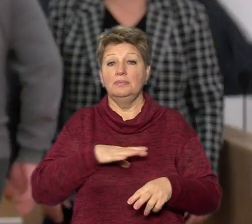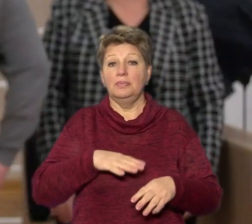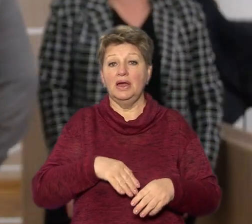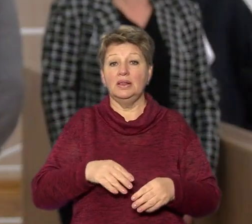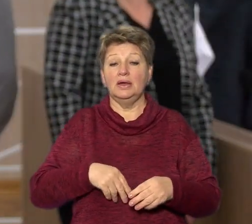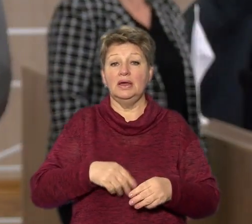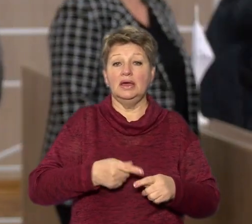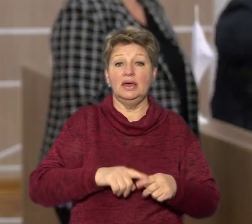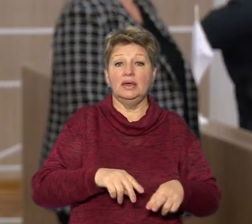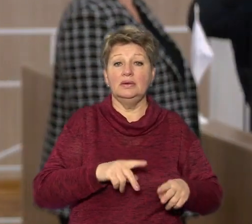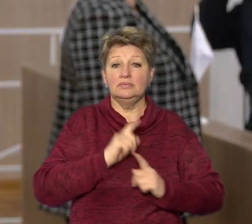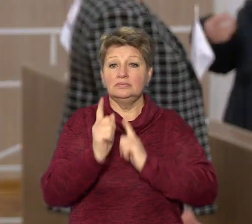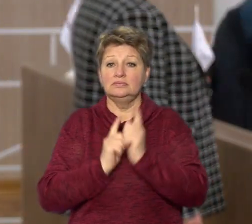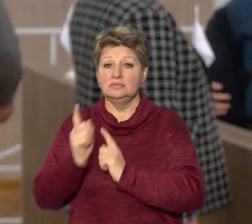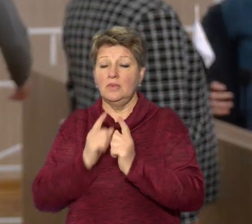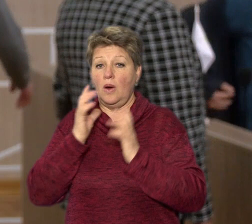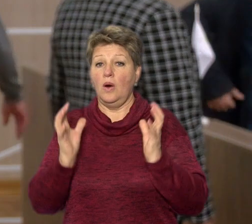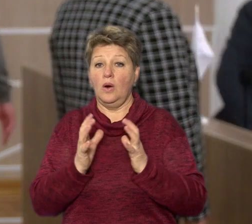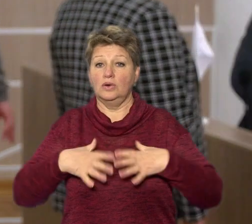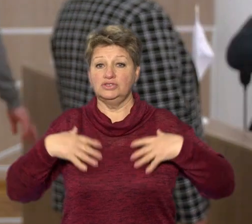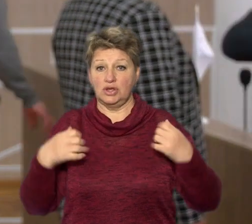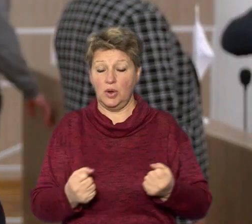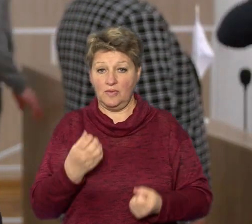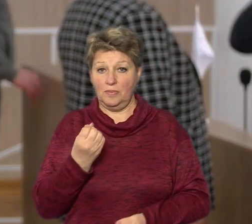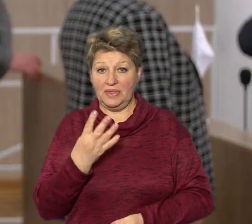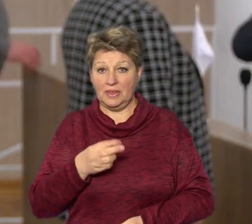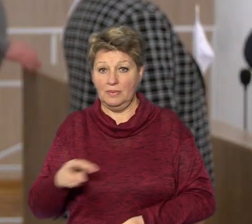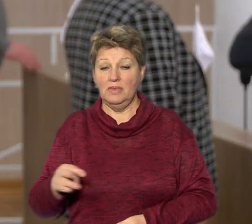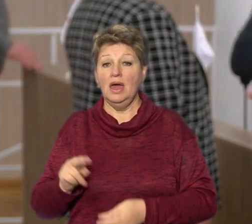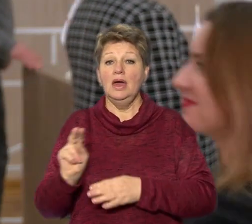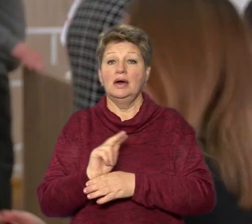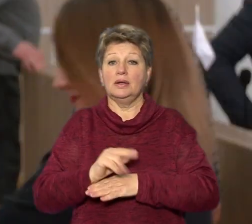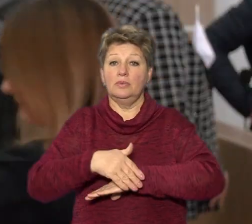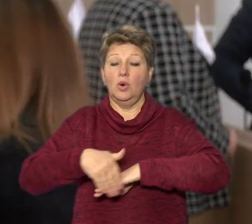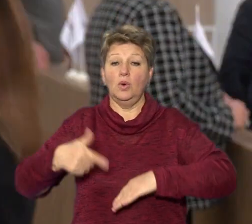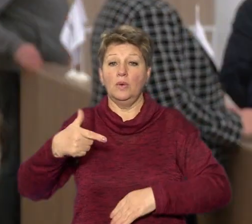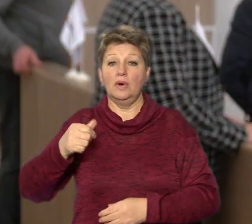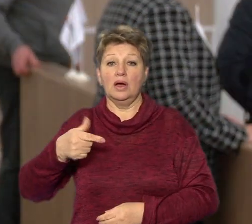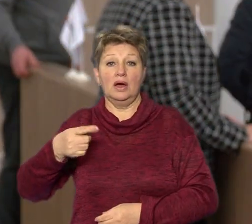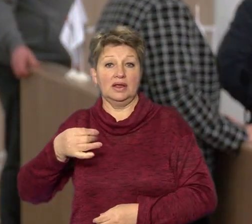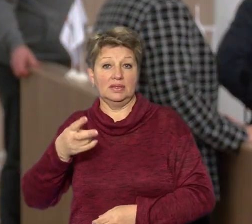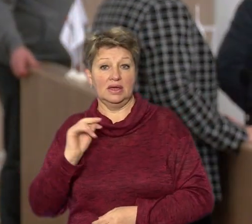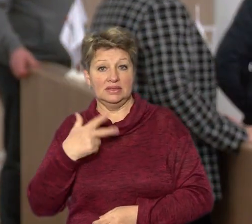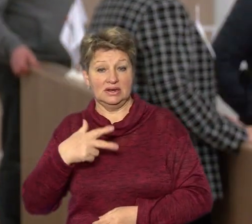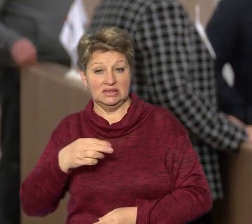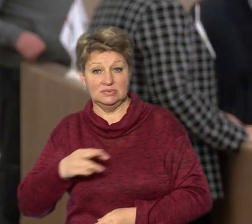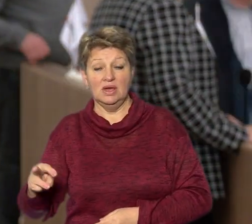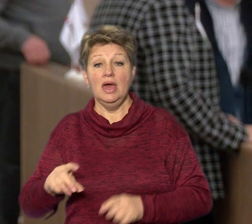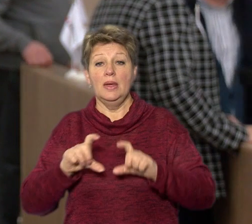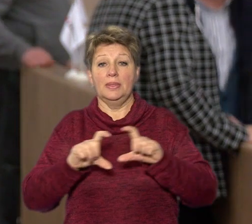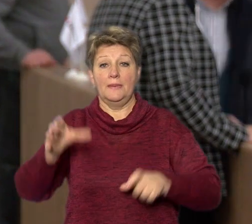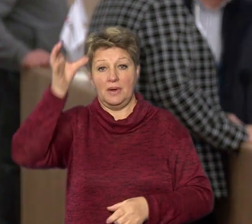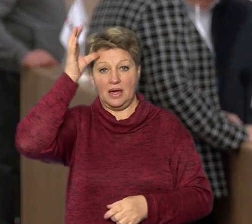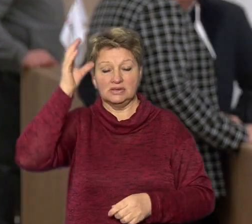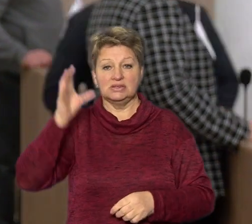з департаменту охорони здоров'я – 15 мільйонів, з ремонту вулиці Гагаріна – 30 мільйонів, з департаменту освіти – певні